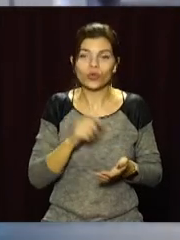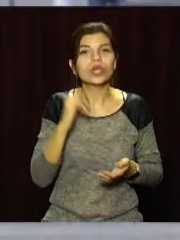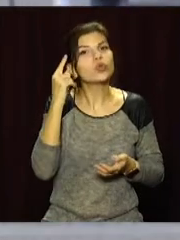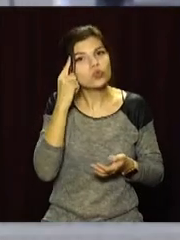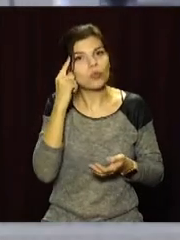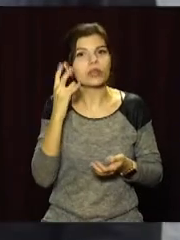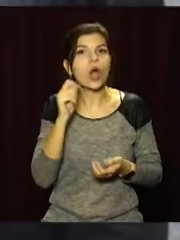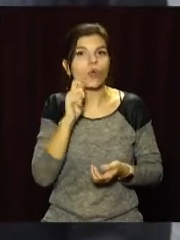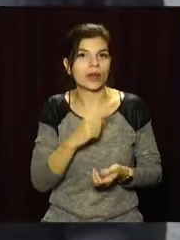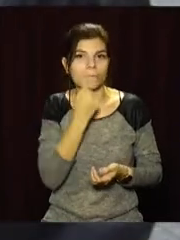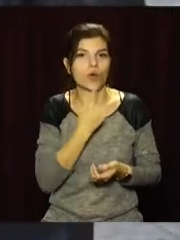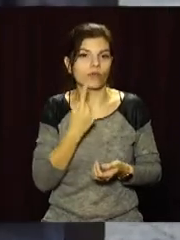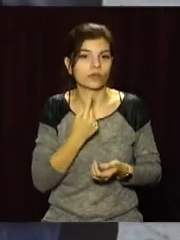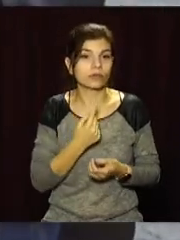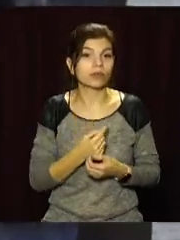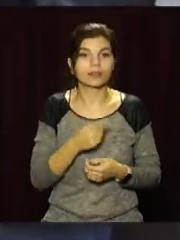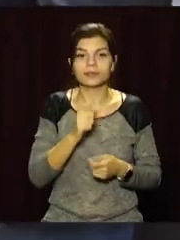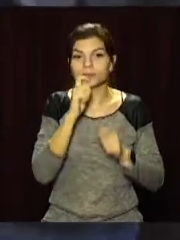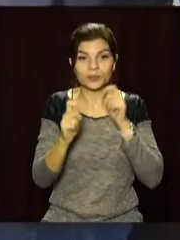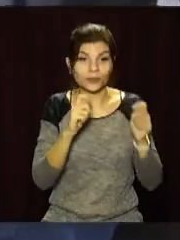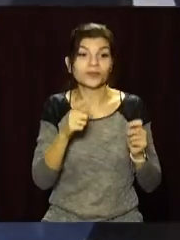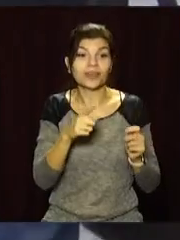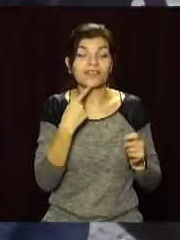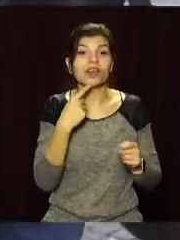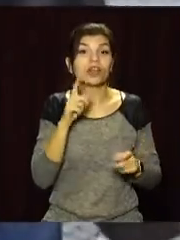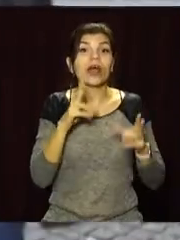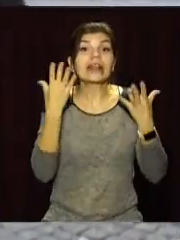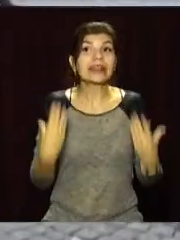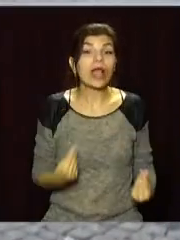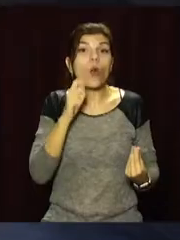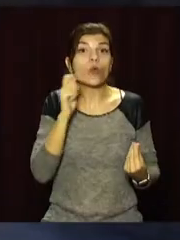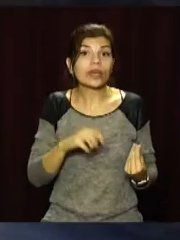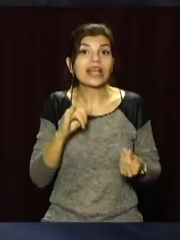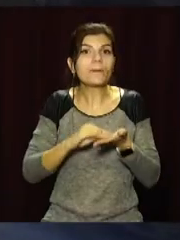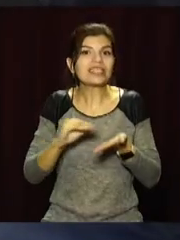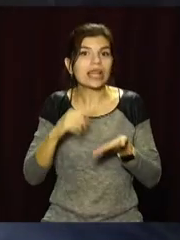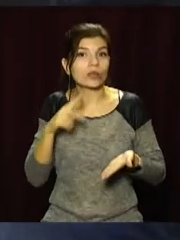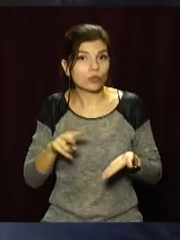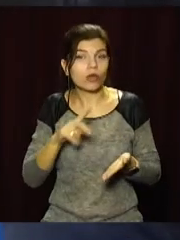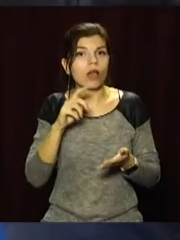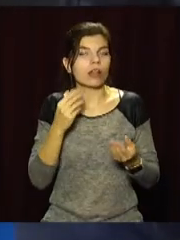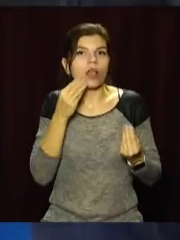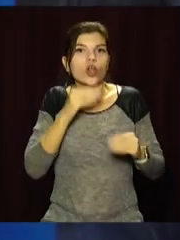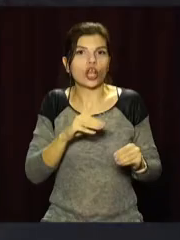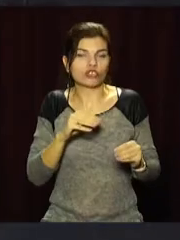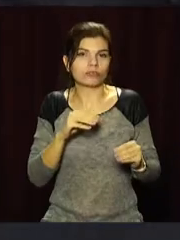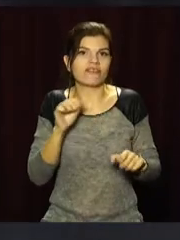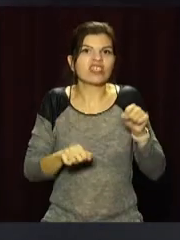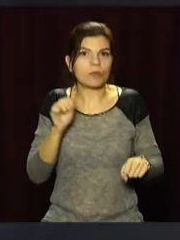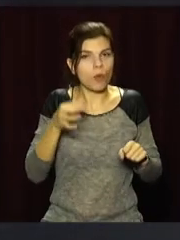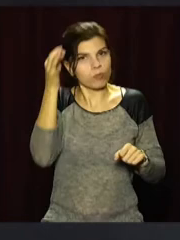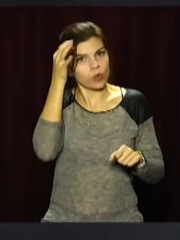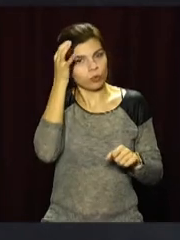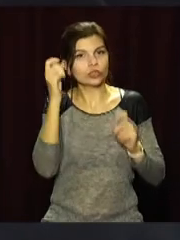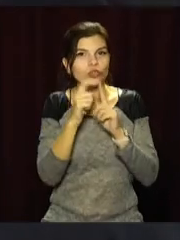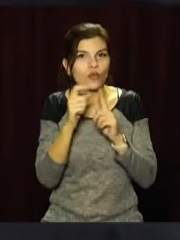на українській мові. Організатори флешмобу переконані, день української мови та описемності – найкращий час згадати український правопис, народні